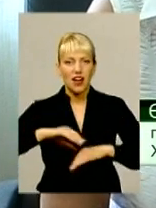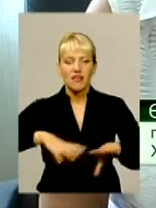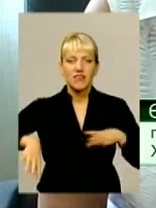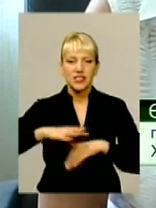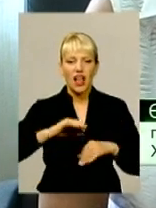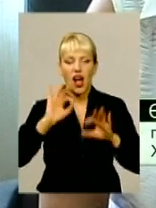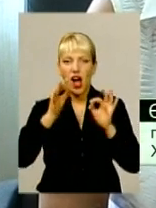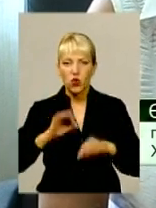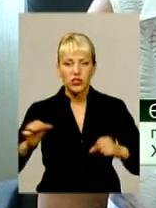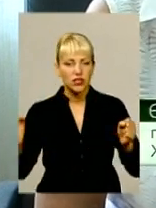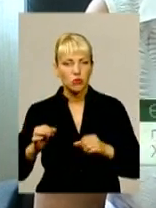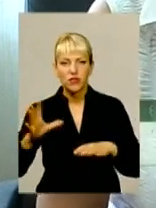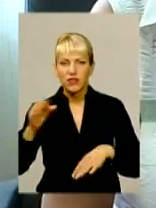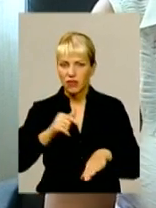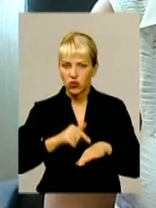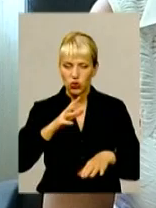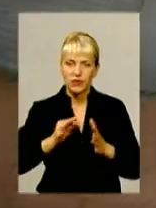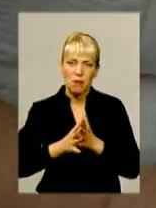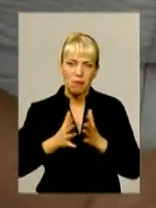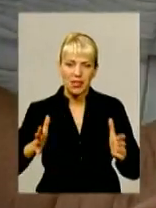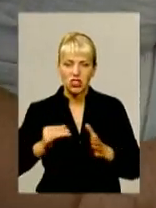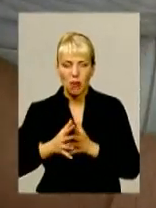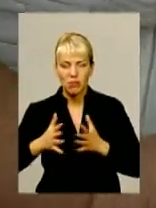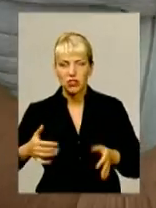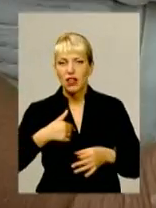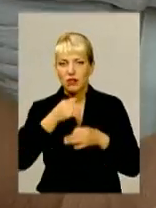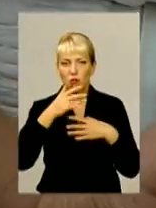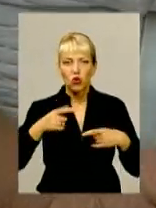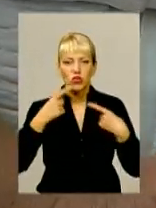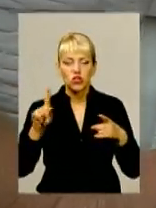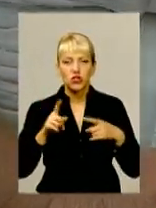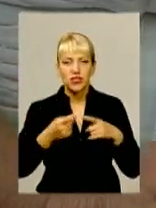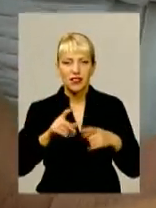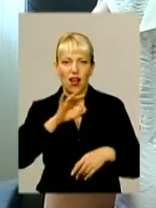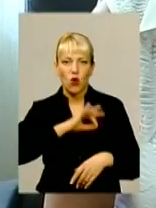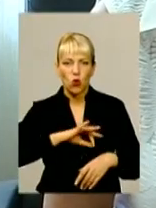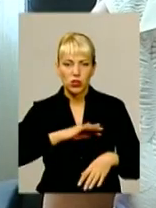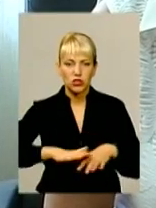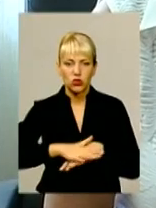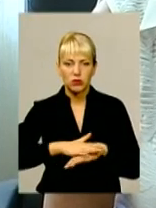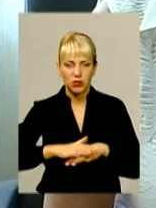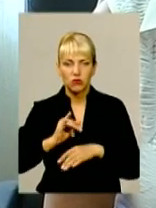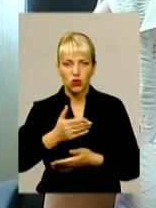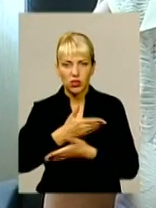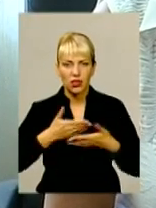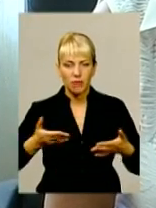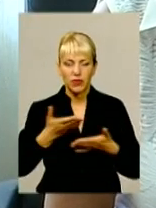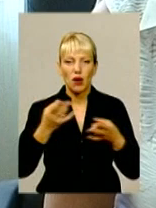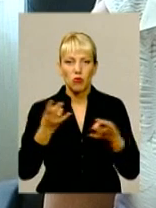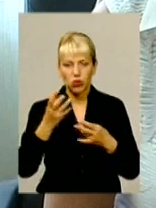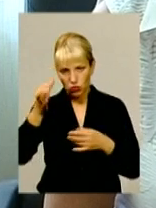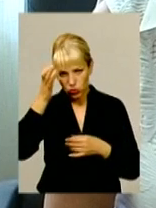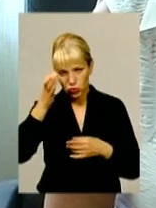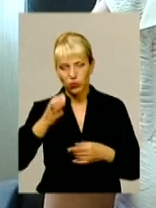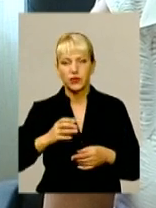відчуємо це більше і більше. Я не можу сказати, що це на користь суспільству і нам. Нам потрібні розумні